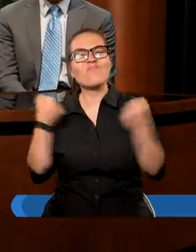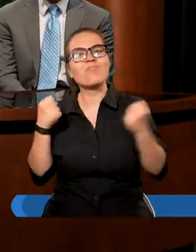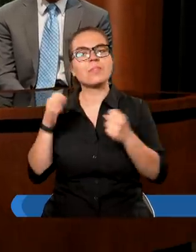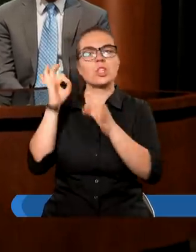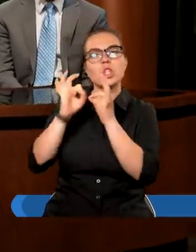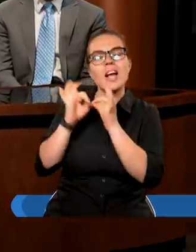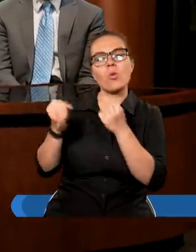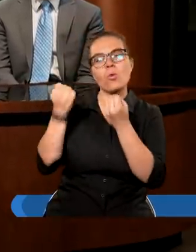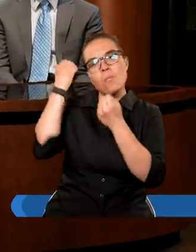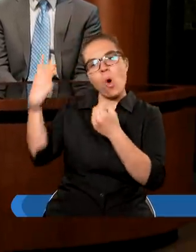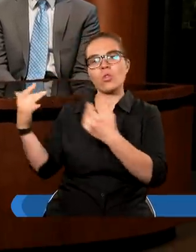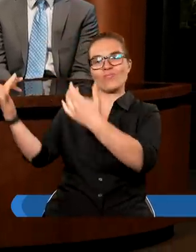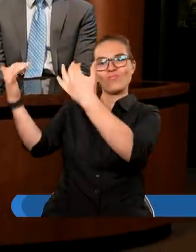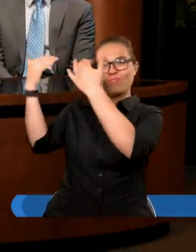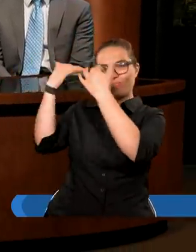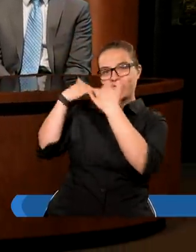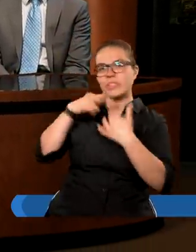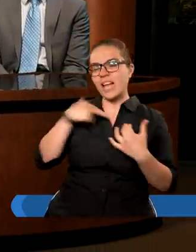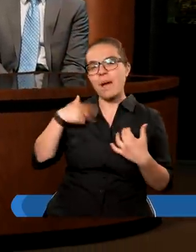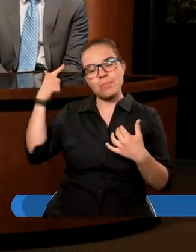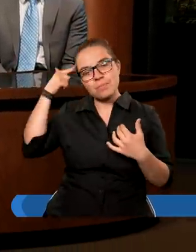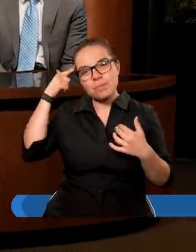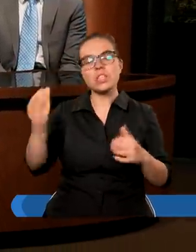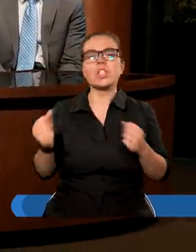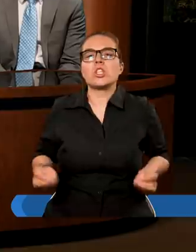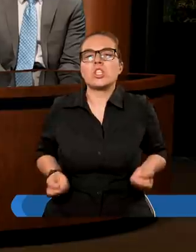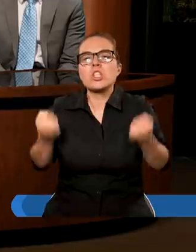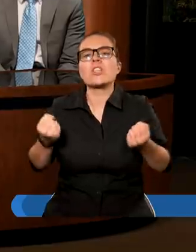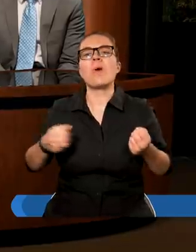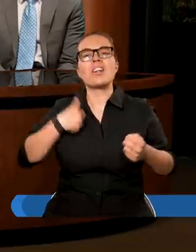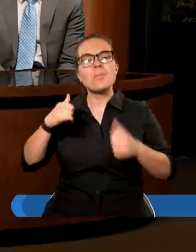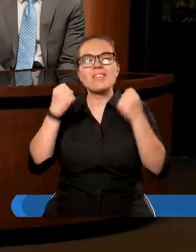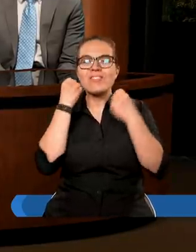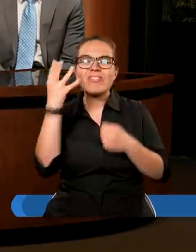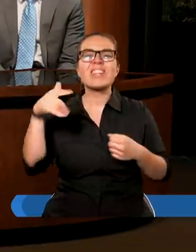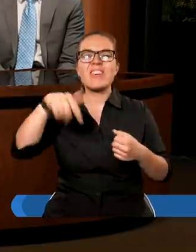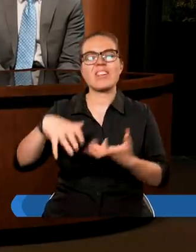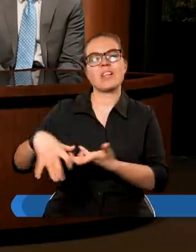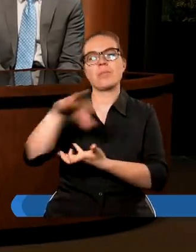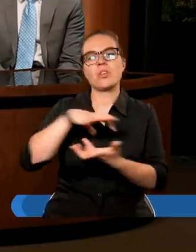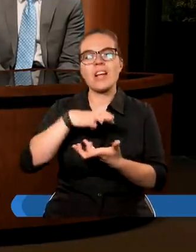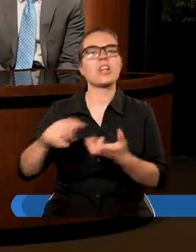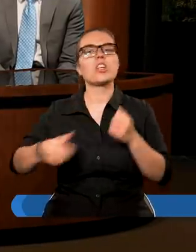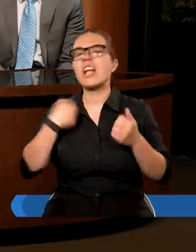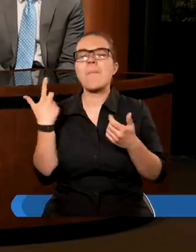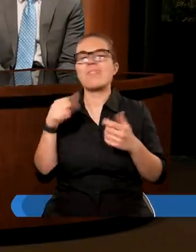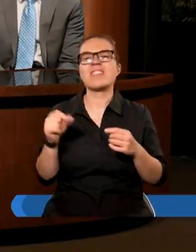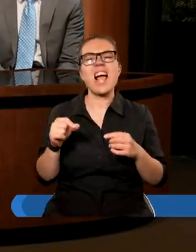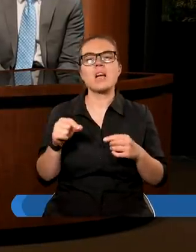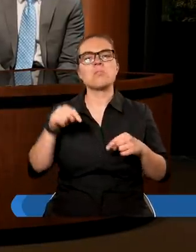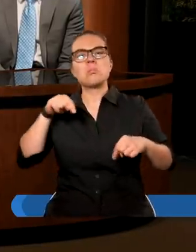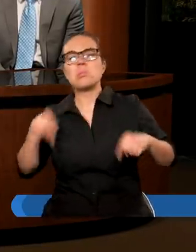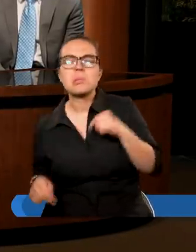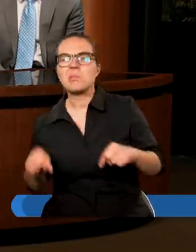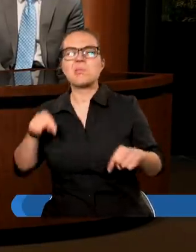mądrość, Twoje prowadzenie, siłę Panie, by wytrwać w tym świecie, by nie ugiąć się,